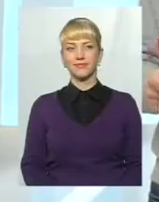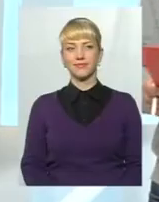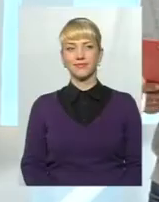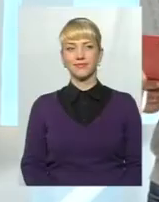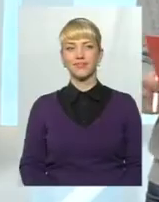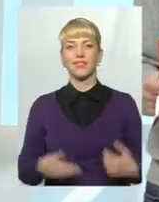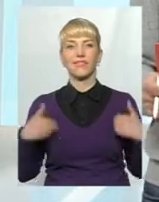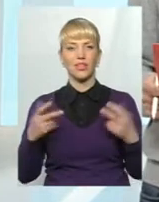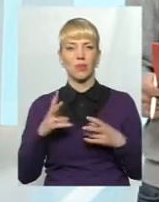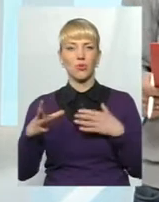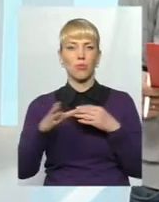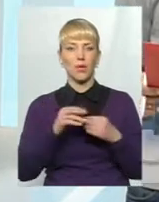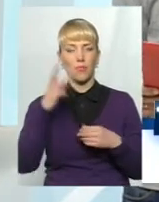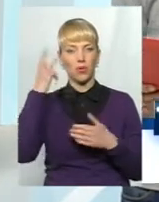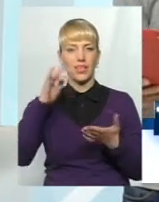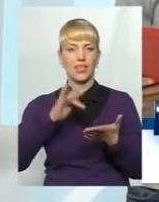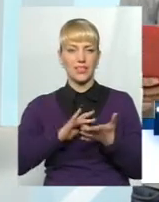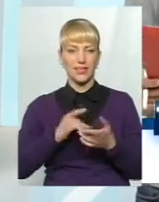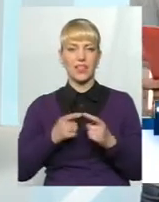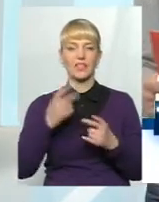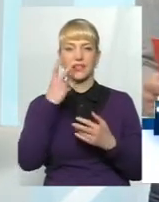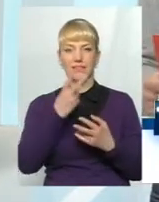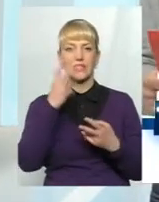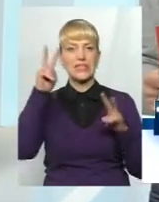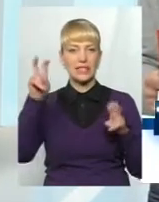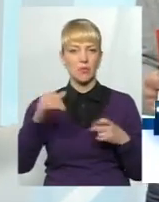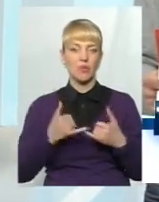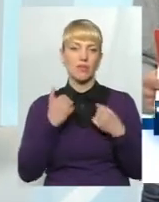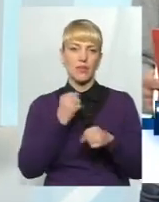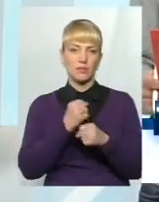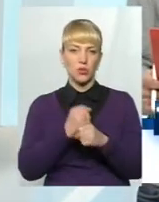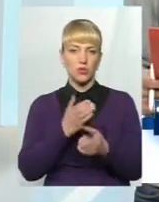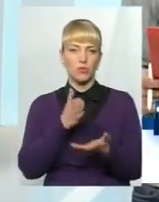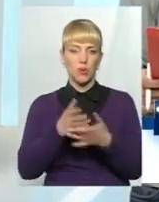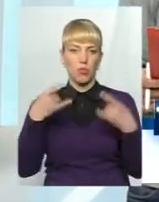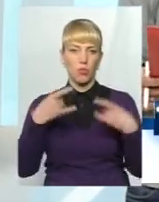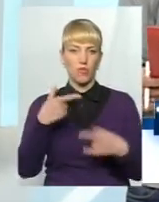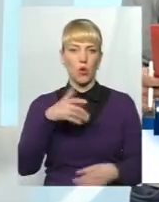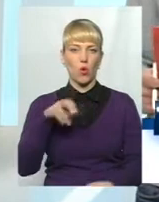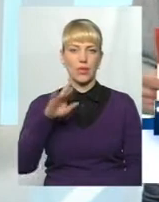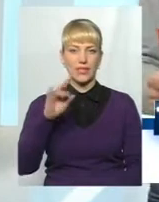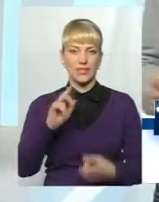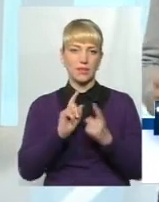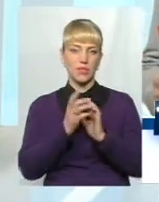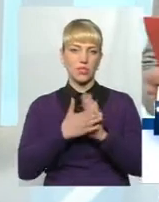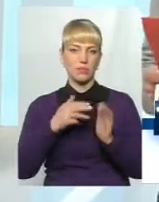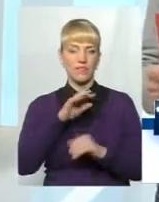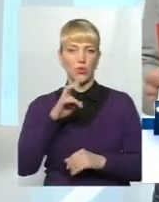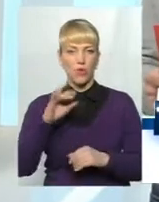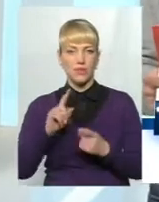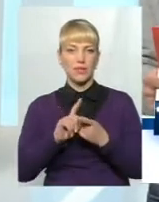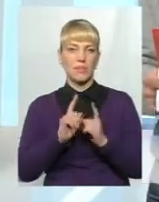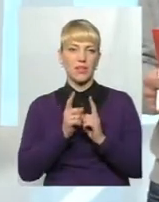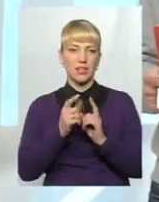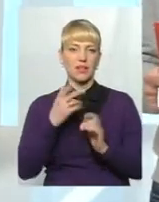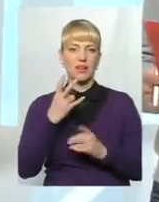Вітаю всіх, хто приєднався до каналу Поділляцентр. В ефірі тема. Для вас сьогодні працює в прямому ефірі Володимир Гординський та Оксана Фіновська перекладає